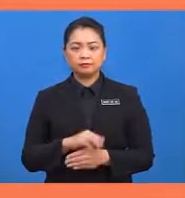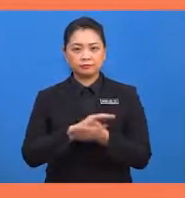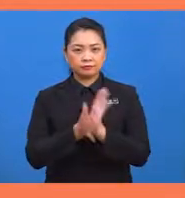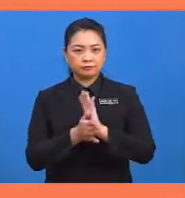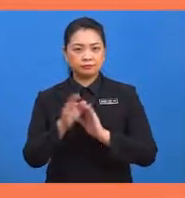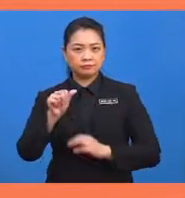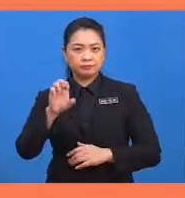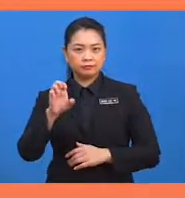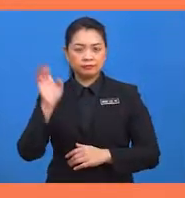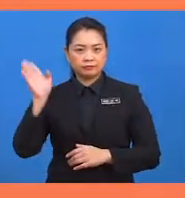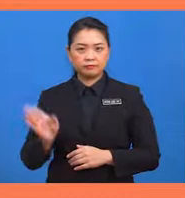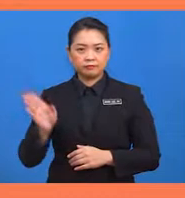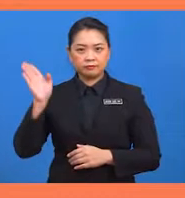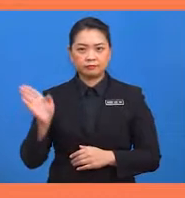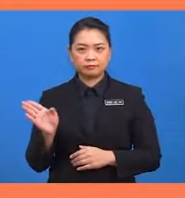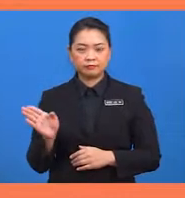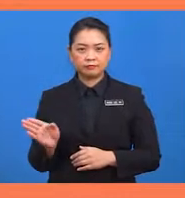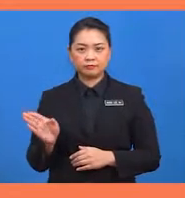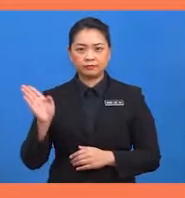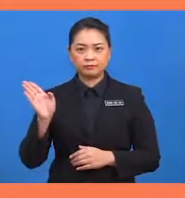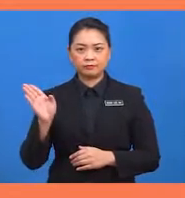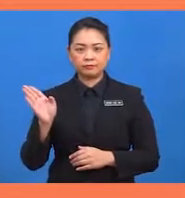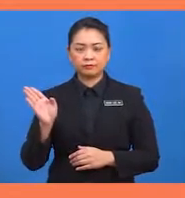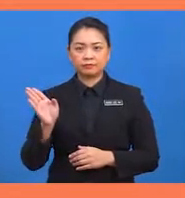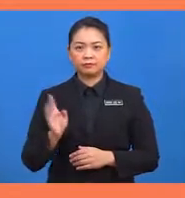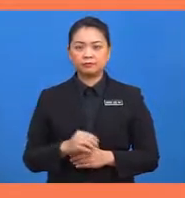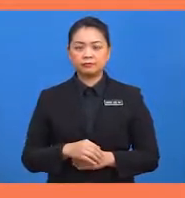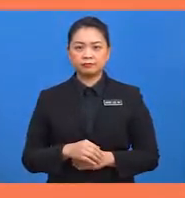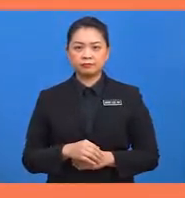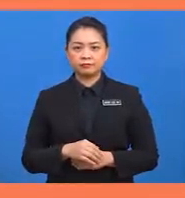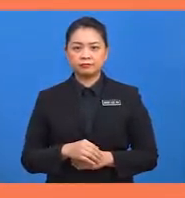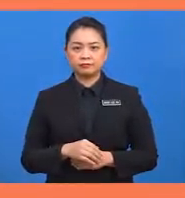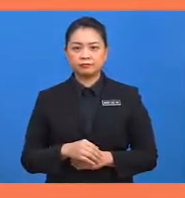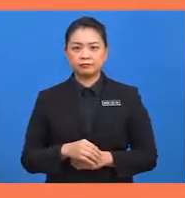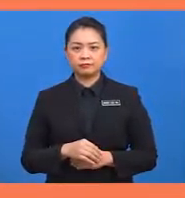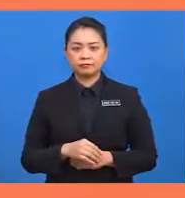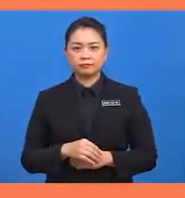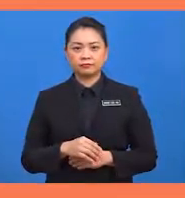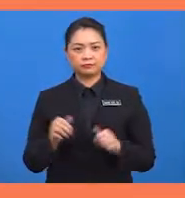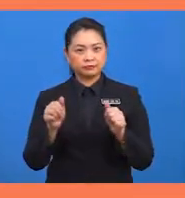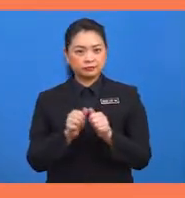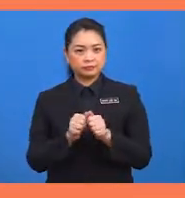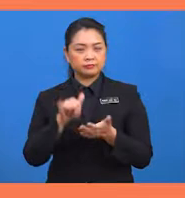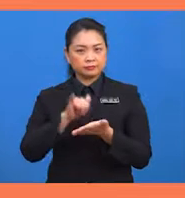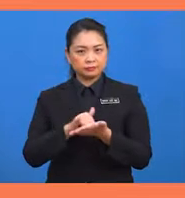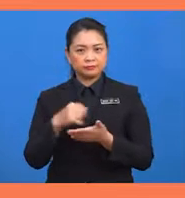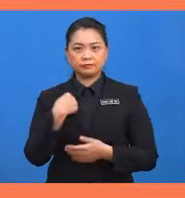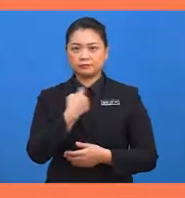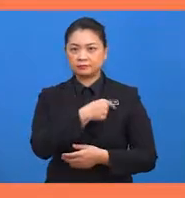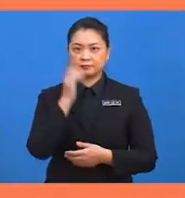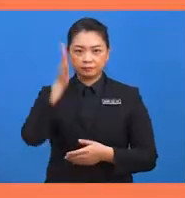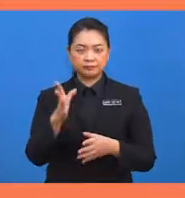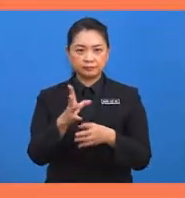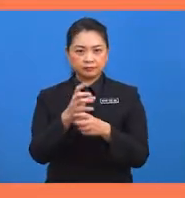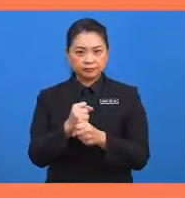AE kuasa dua sama dengan seratus dua puluh lapan. Dengan mengenakan punca kuasa dua